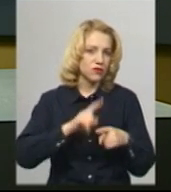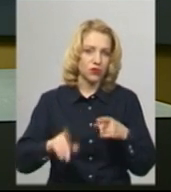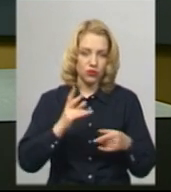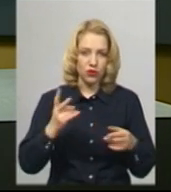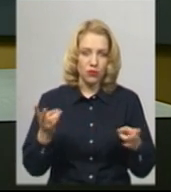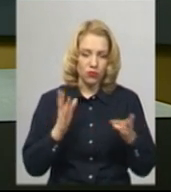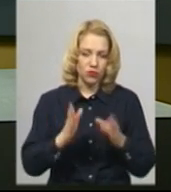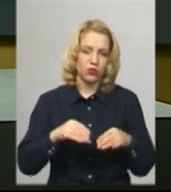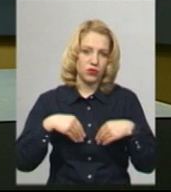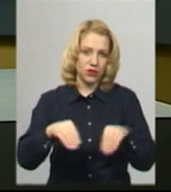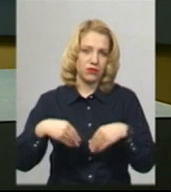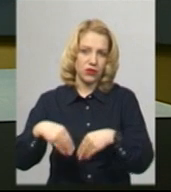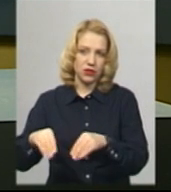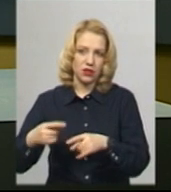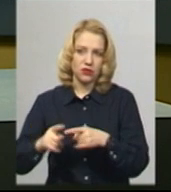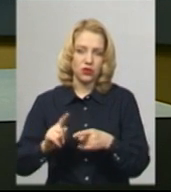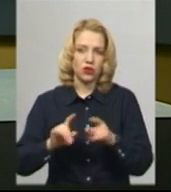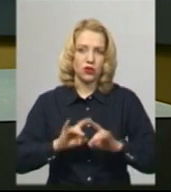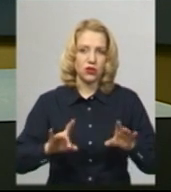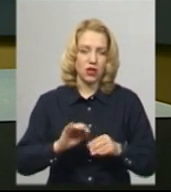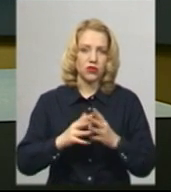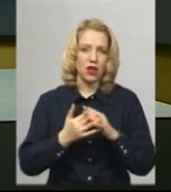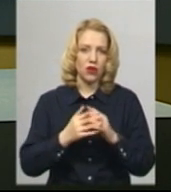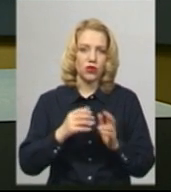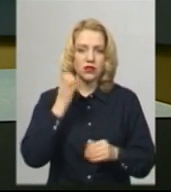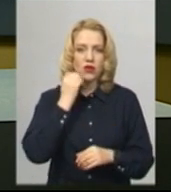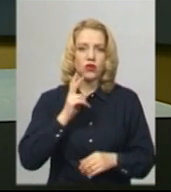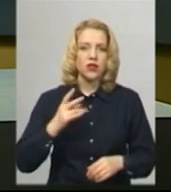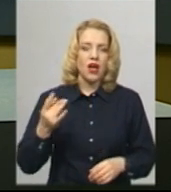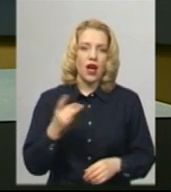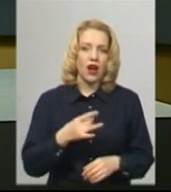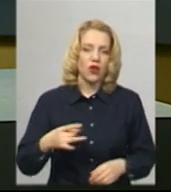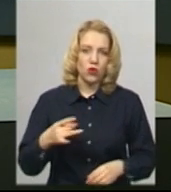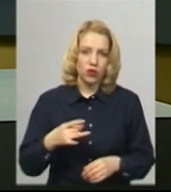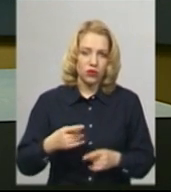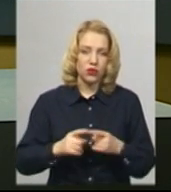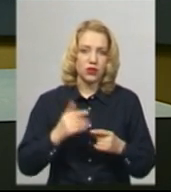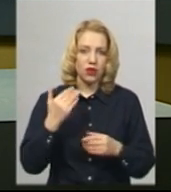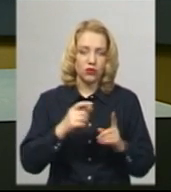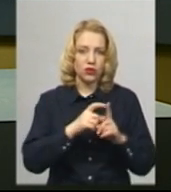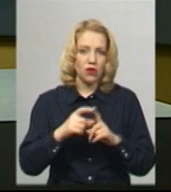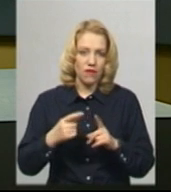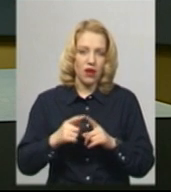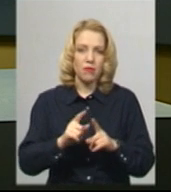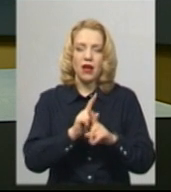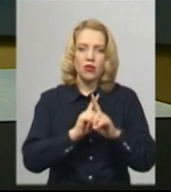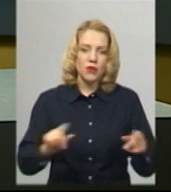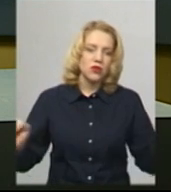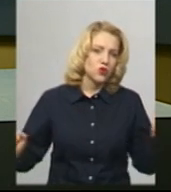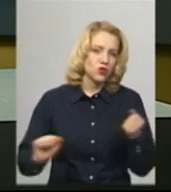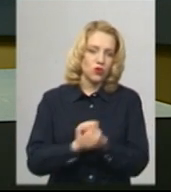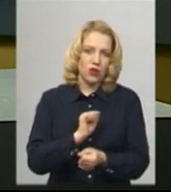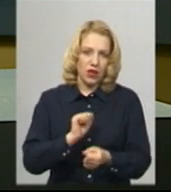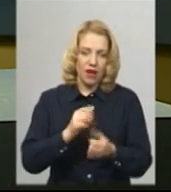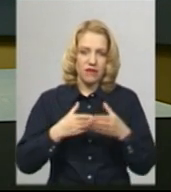агроном сільськогосподарського кооперативу Старокостянтинівського району Олександр Дацюк. За його словами, аномальна суха зима та рання